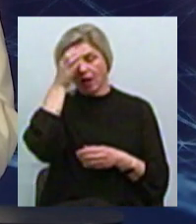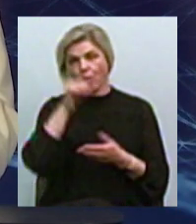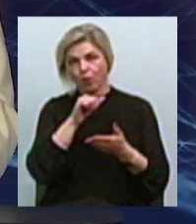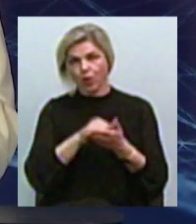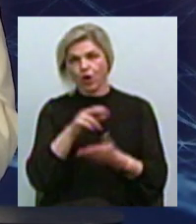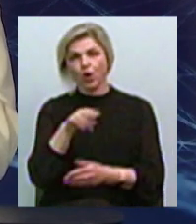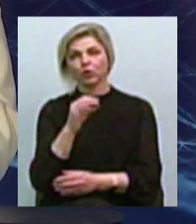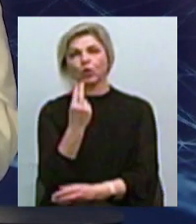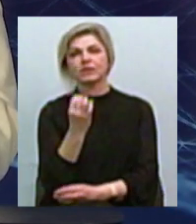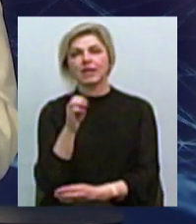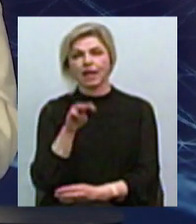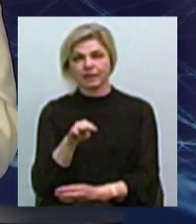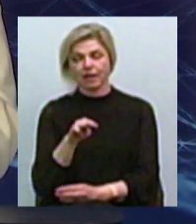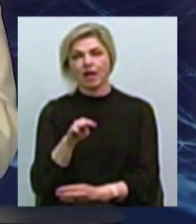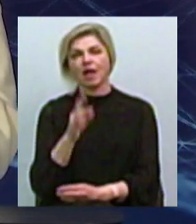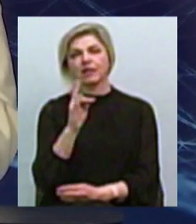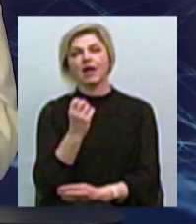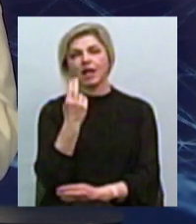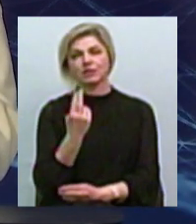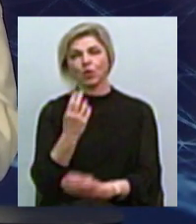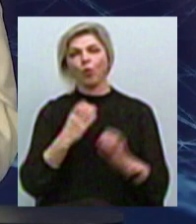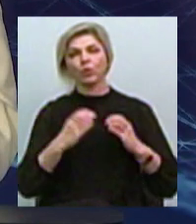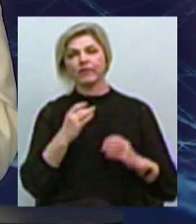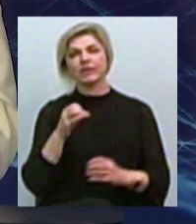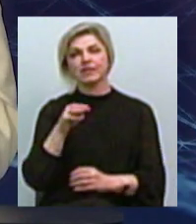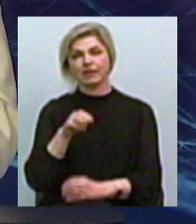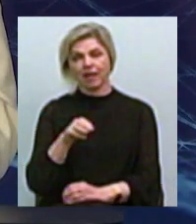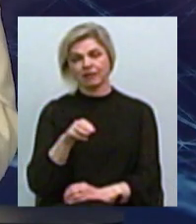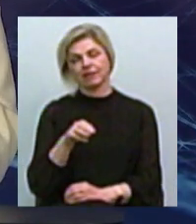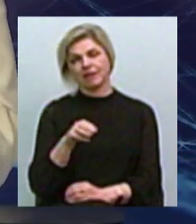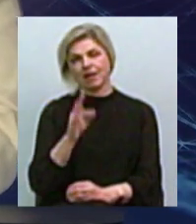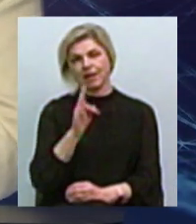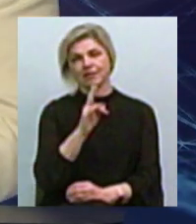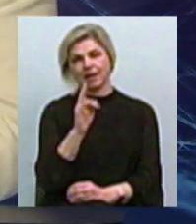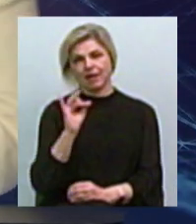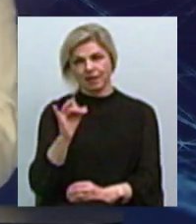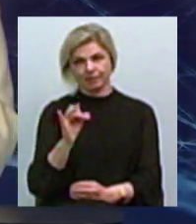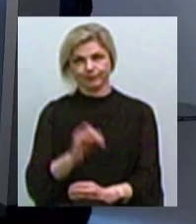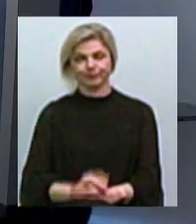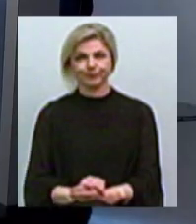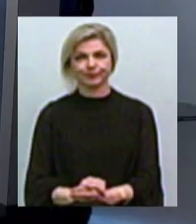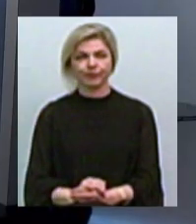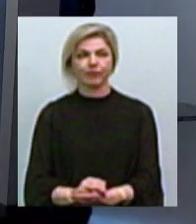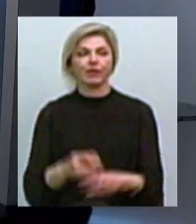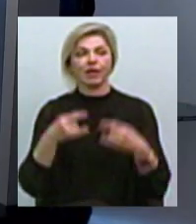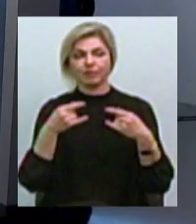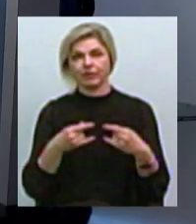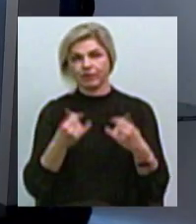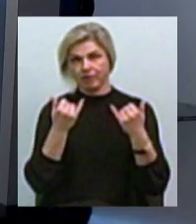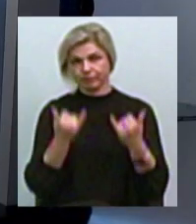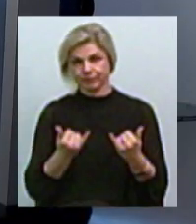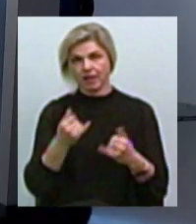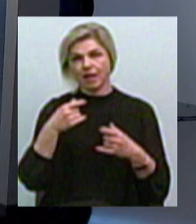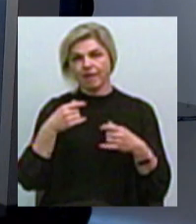доцент кафедри фінансів Національного університету кораблебудування імені Адмірала Макарова, вітаю Доброго вечора Ми працюємо в прямому